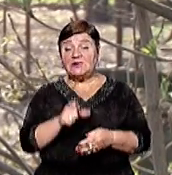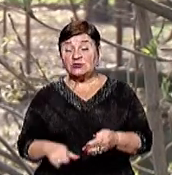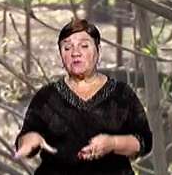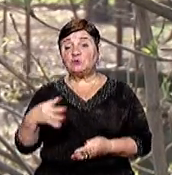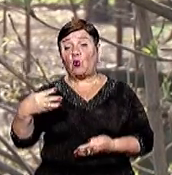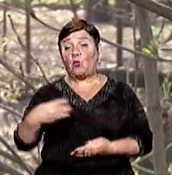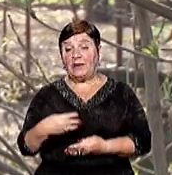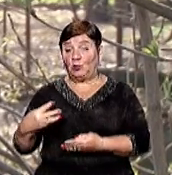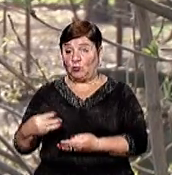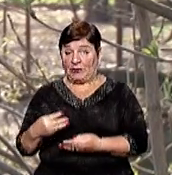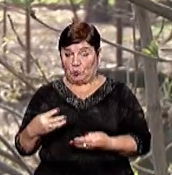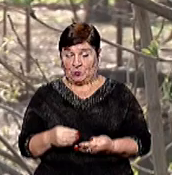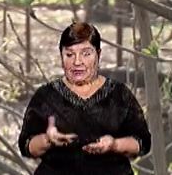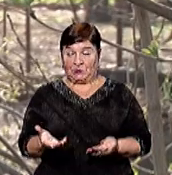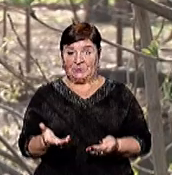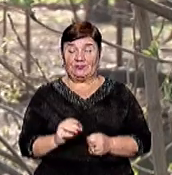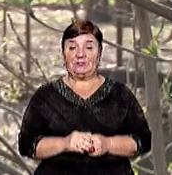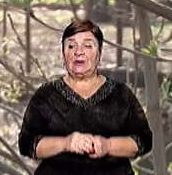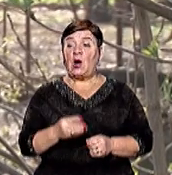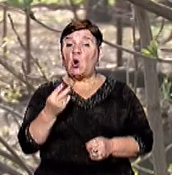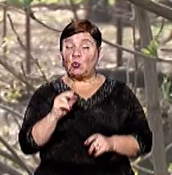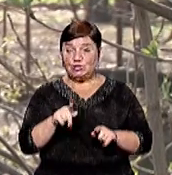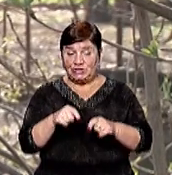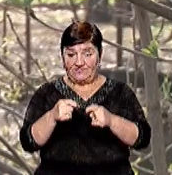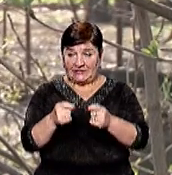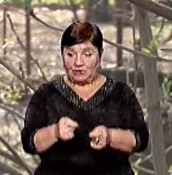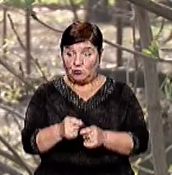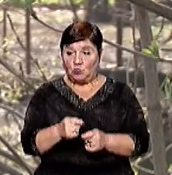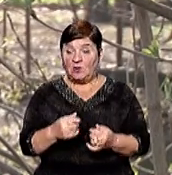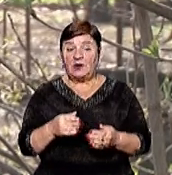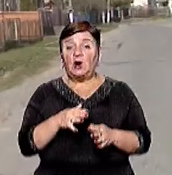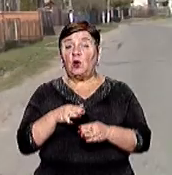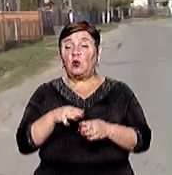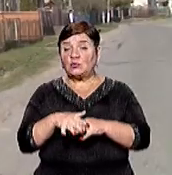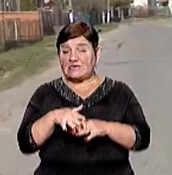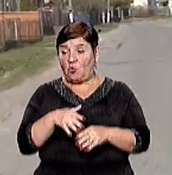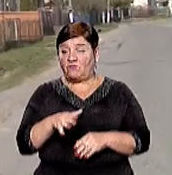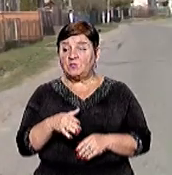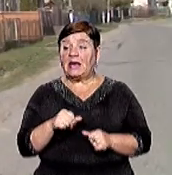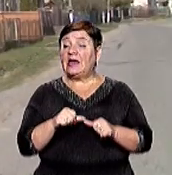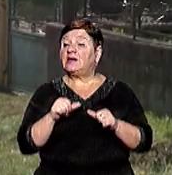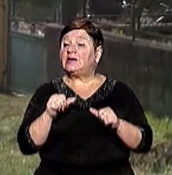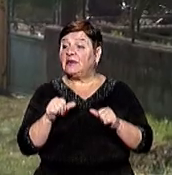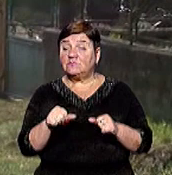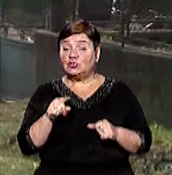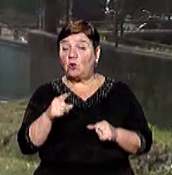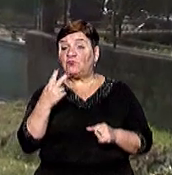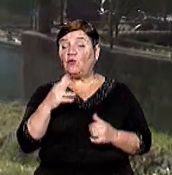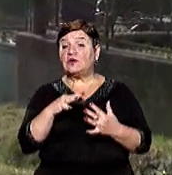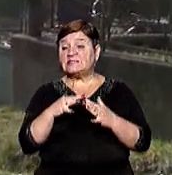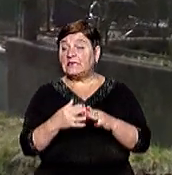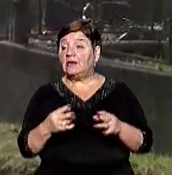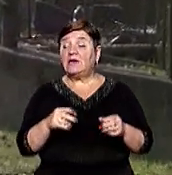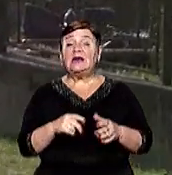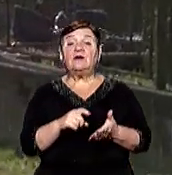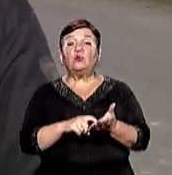все закупляють, гроші дають, ми після вже розраховуємося 30 жителям двох сіл привозить ліки